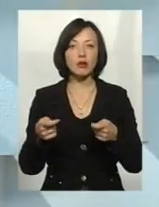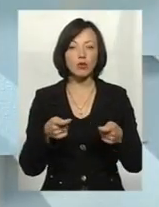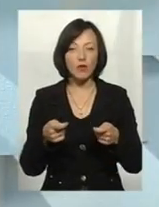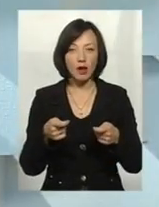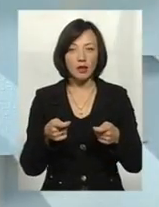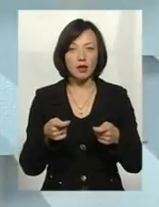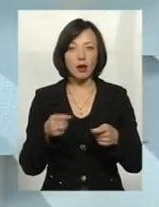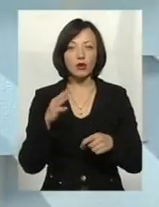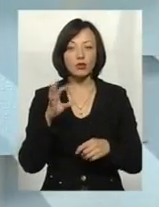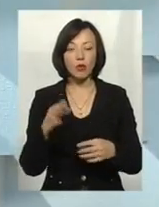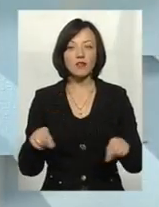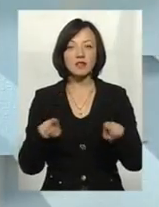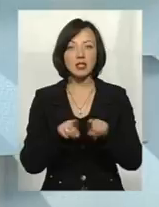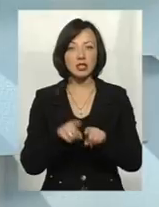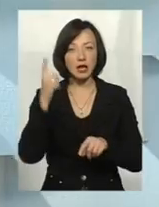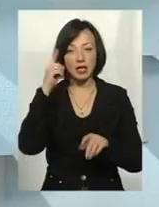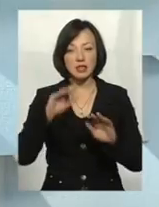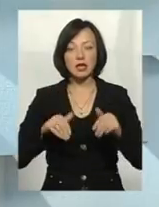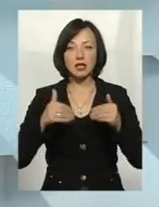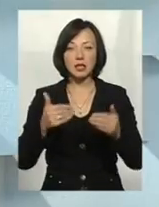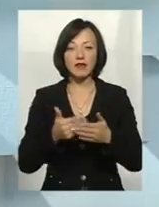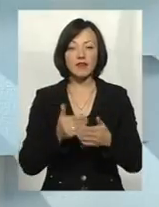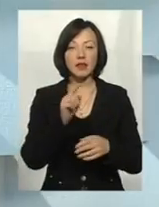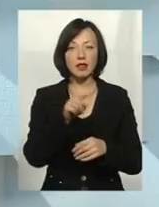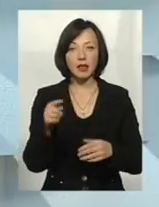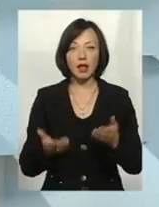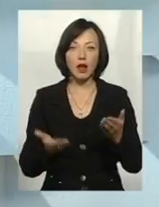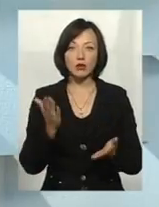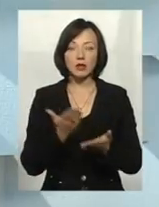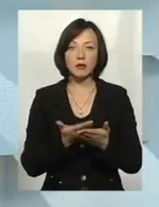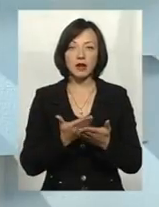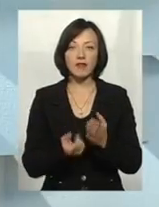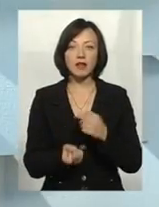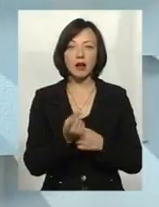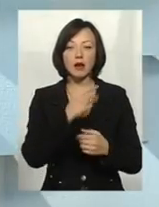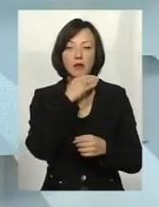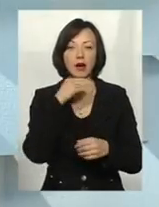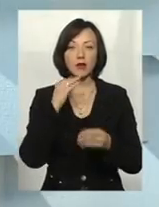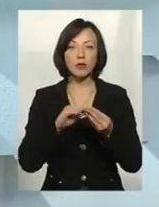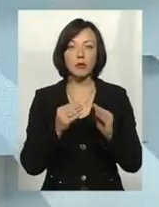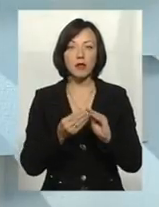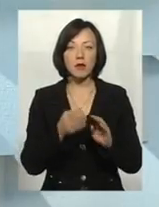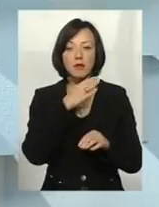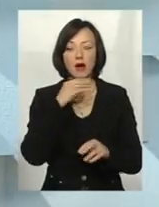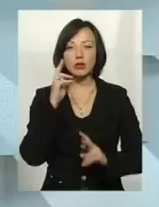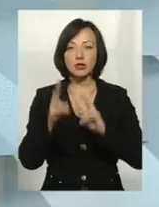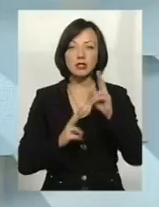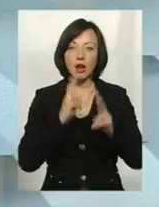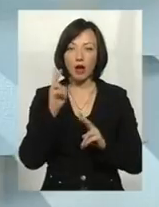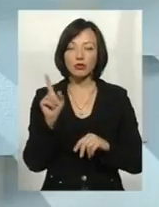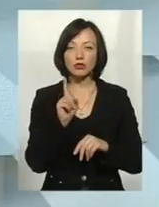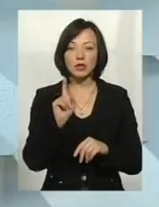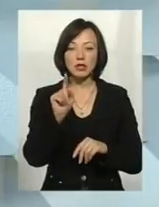то все ж таки ініціатива повинна ісходити із них. Якщо, наприклад, виникає досить багато проблем і досить багато сьогодні скарг ідуть, що там